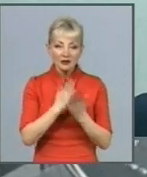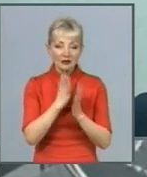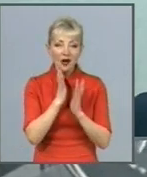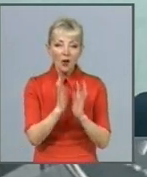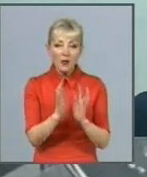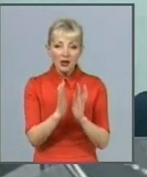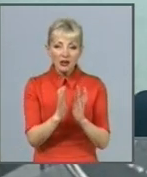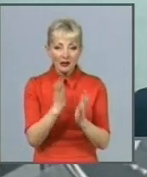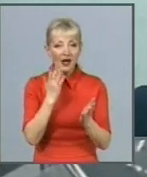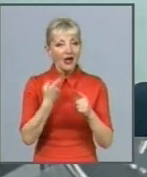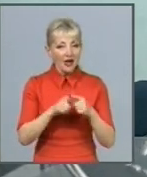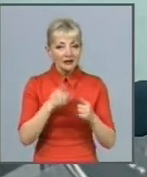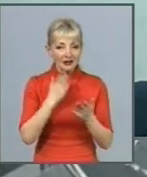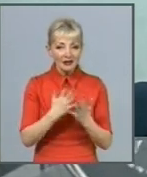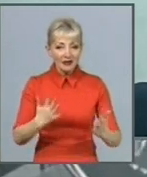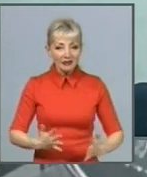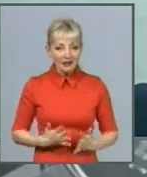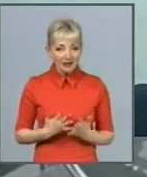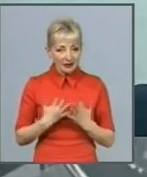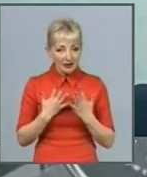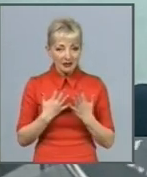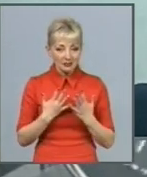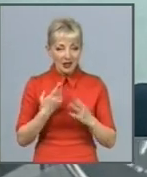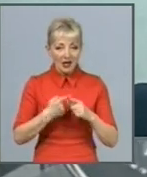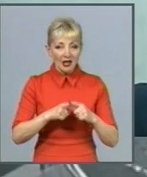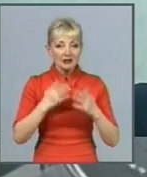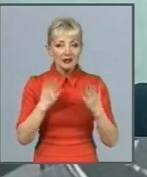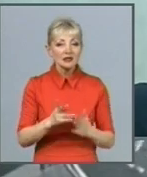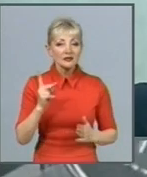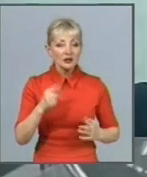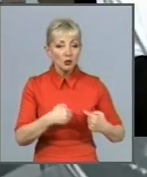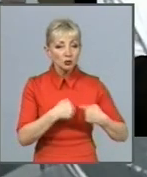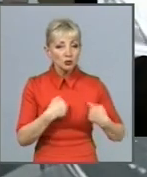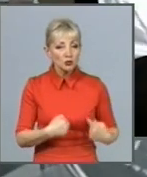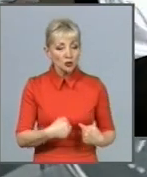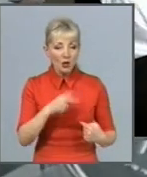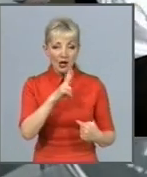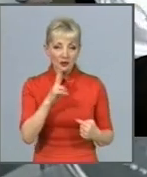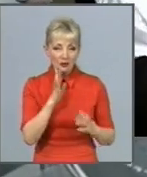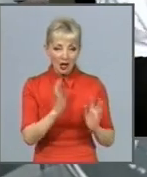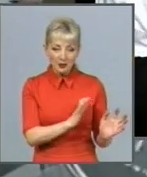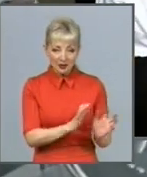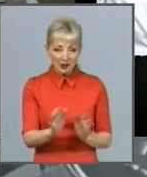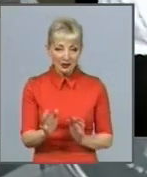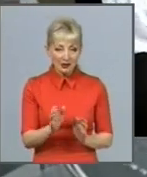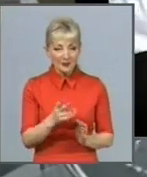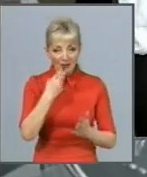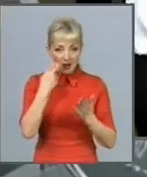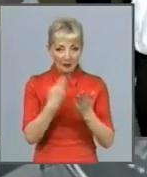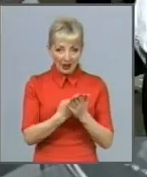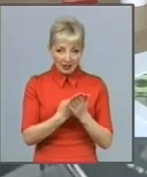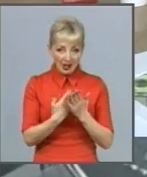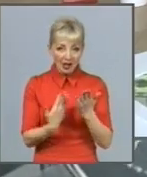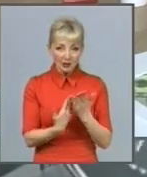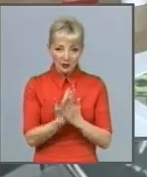є другою душею, яка оберегає і зігріває нас. Продемонстрували новачкам юні миротворці